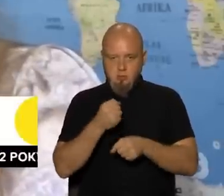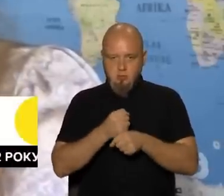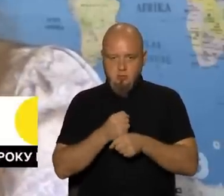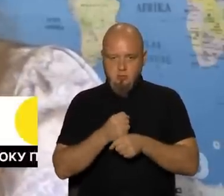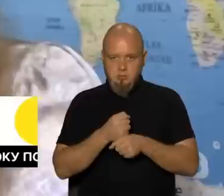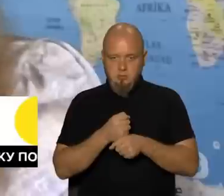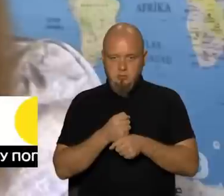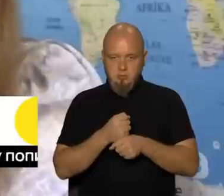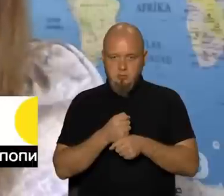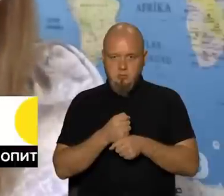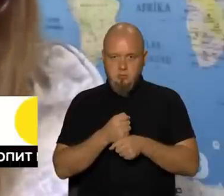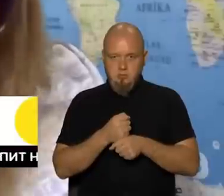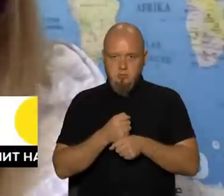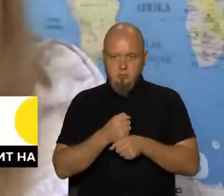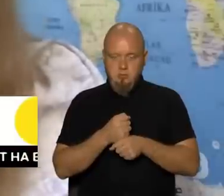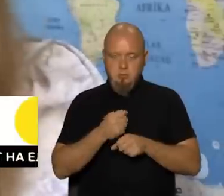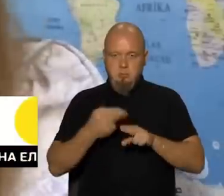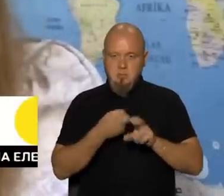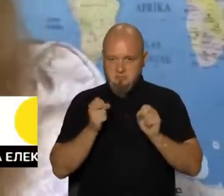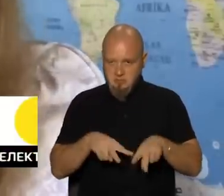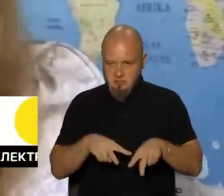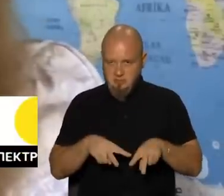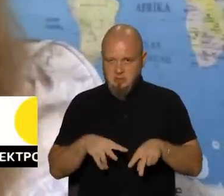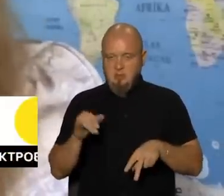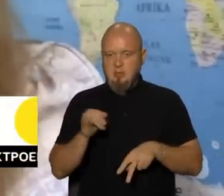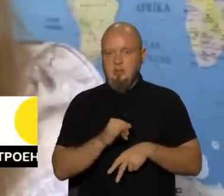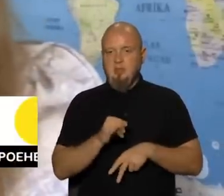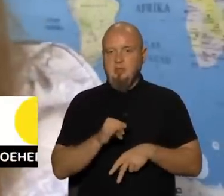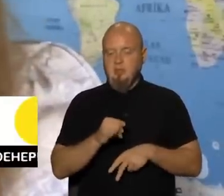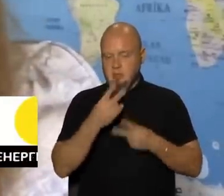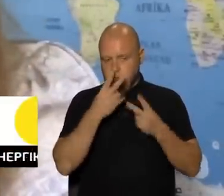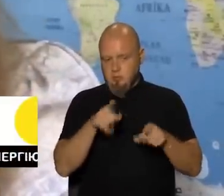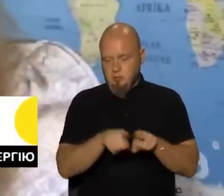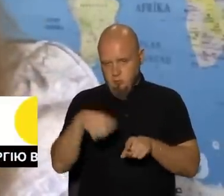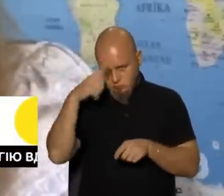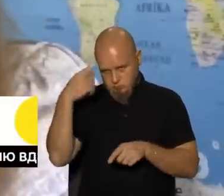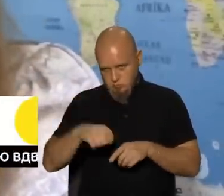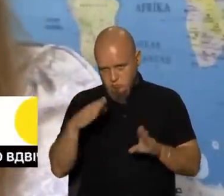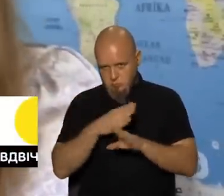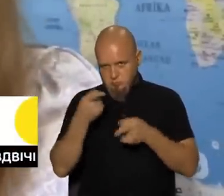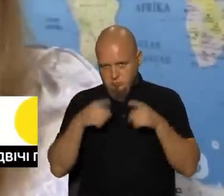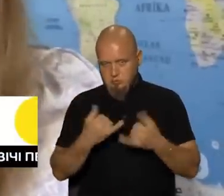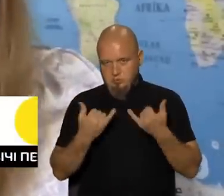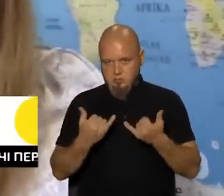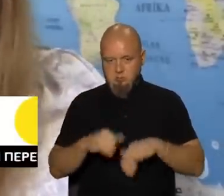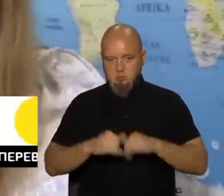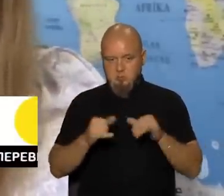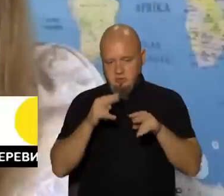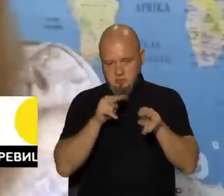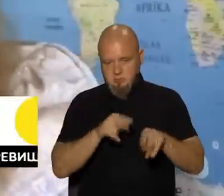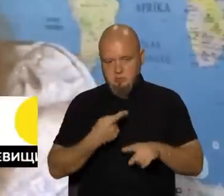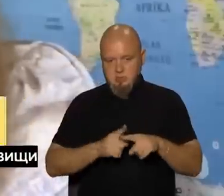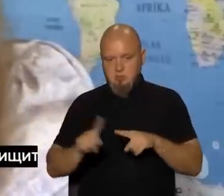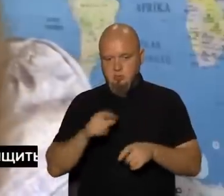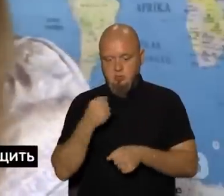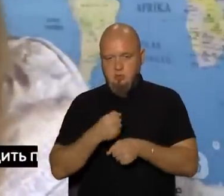над безпекою і з огляду на таку жарку погоду, дійсно тепер більше слідкують за